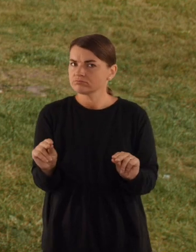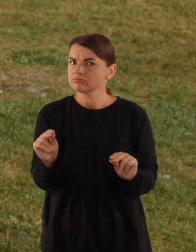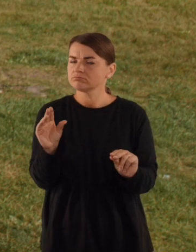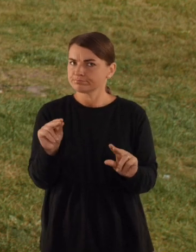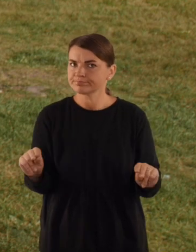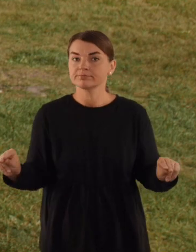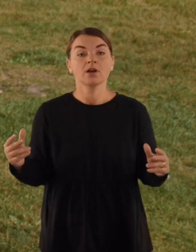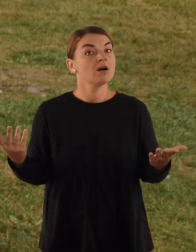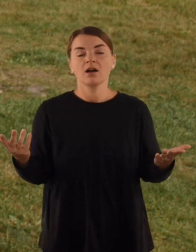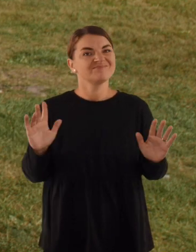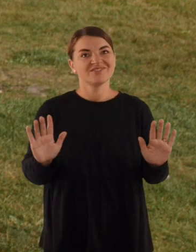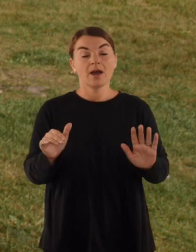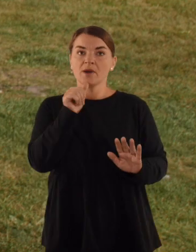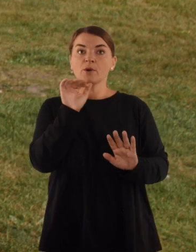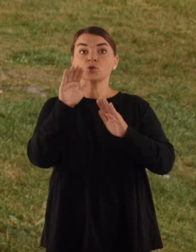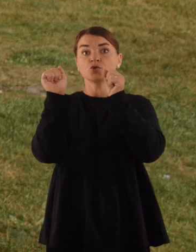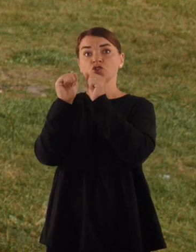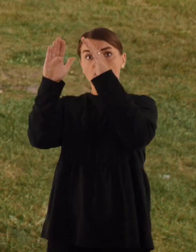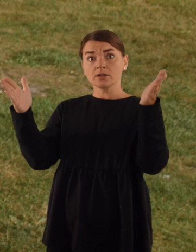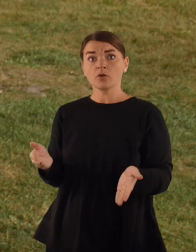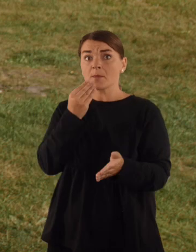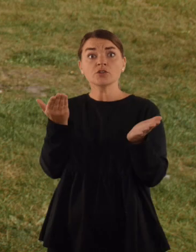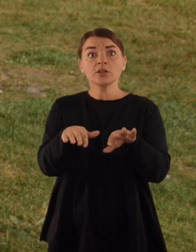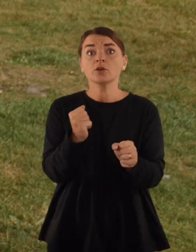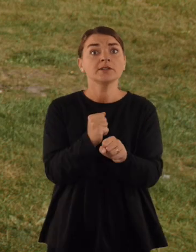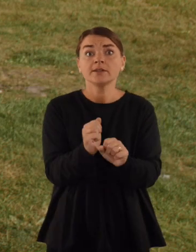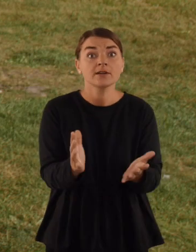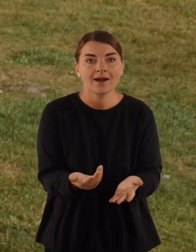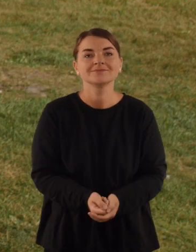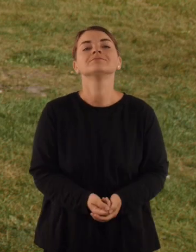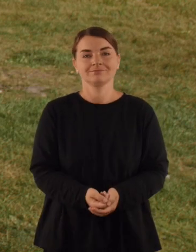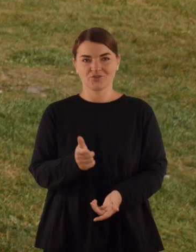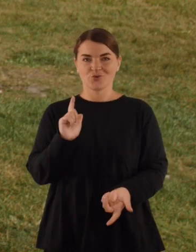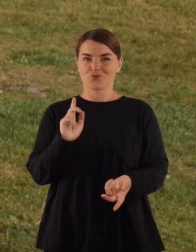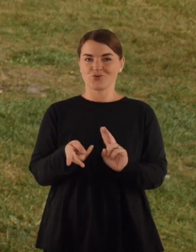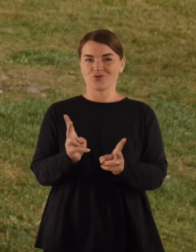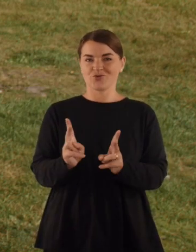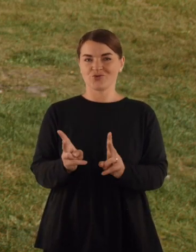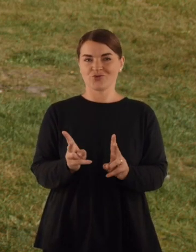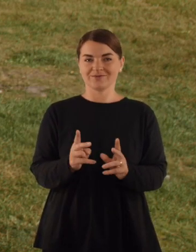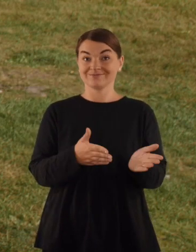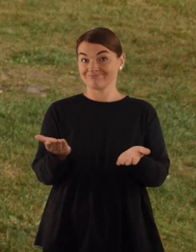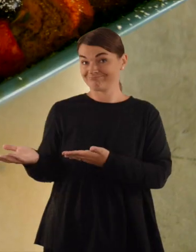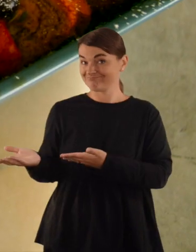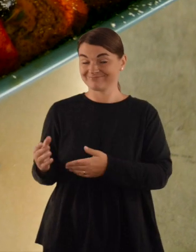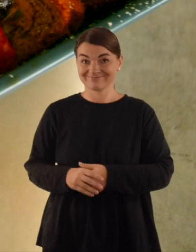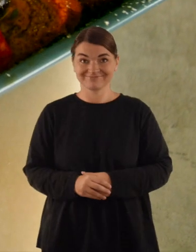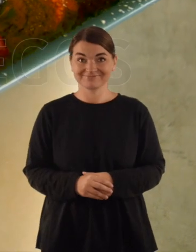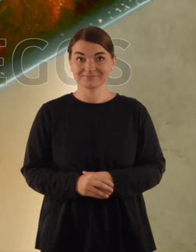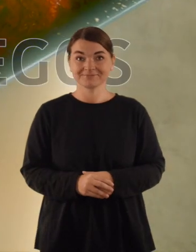Tikrai ne. Tad ką daryti, jeigu šaldėtuve liko maisto, ogi pasigaminti patekalą iš to, kas liko.